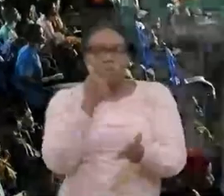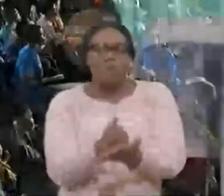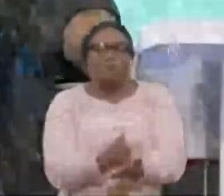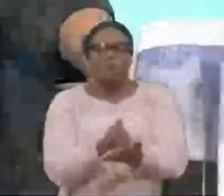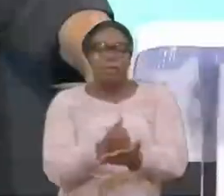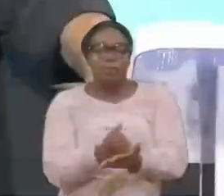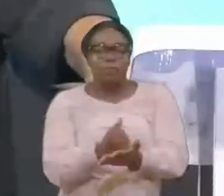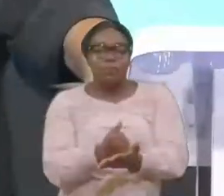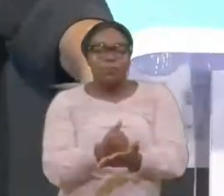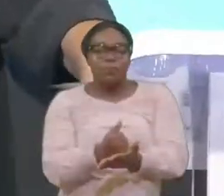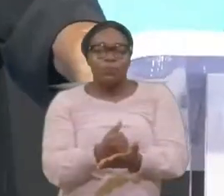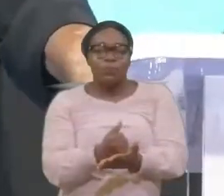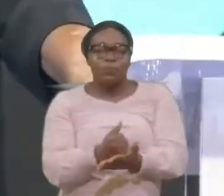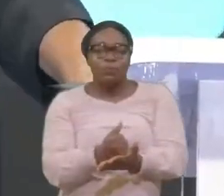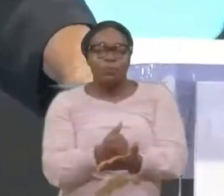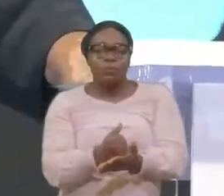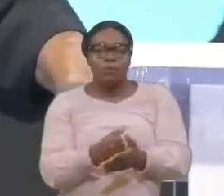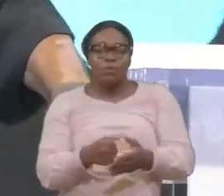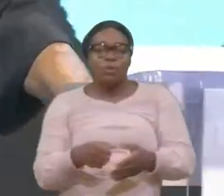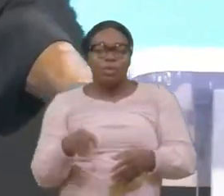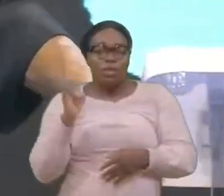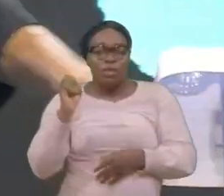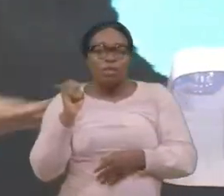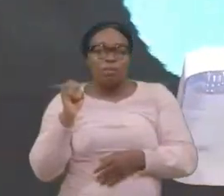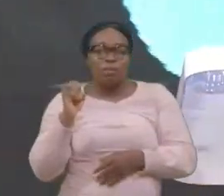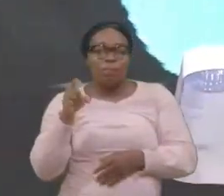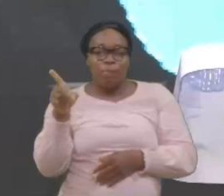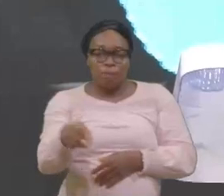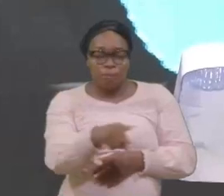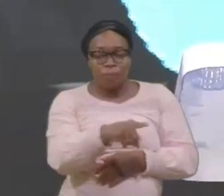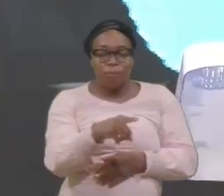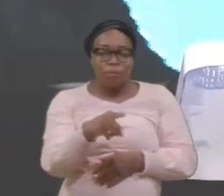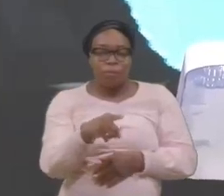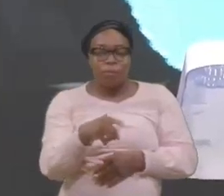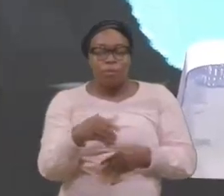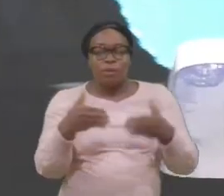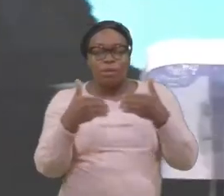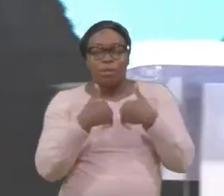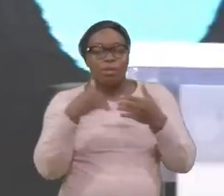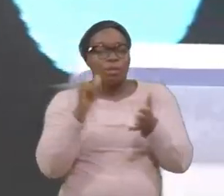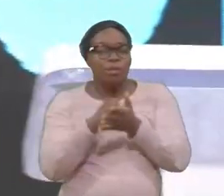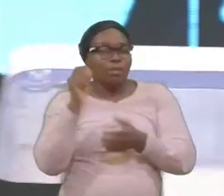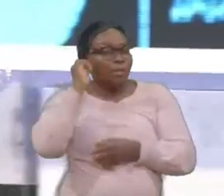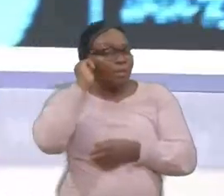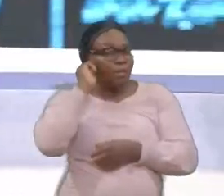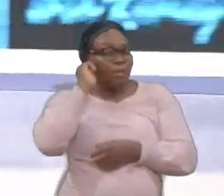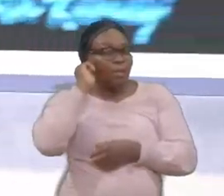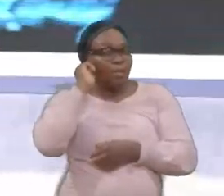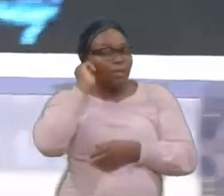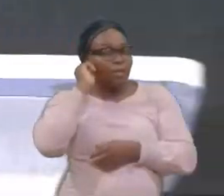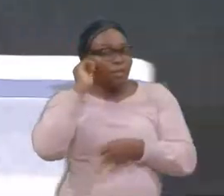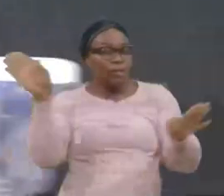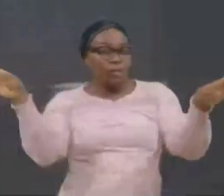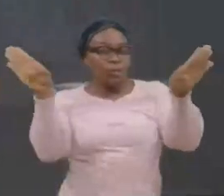Le, Le sifflet, Sondé, Mais n'entendait rien, Il était perdu, Il était perdu,